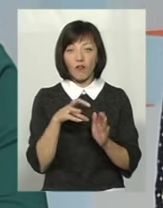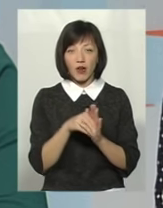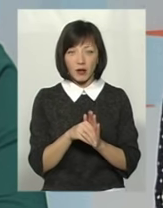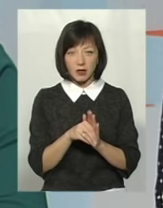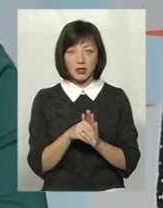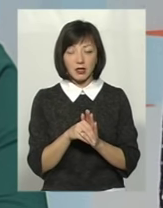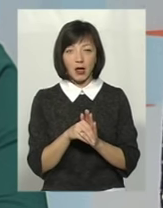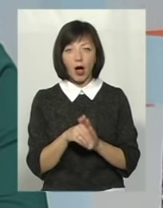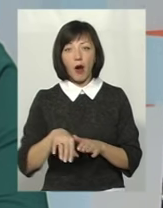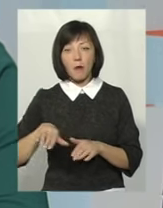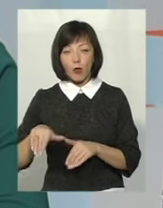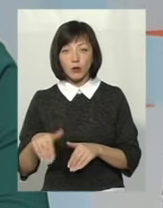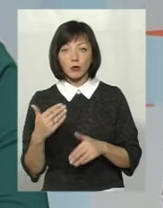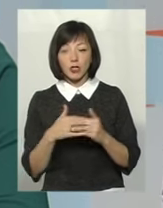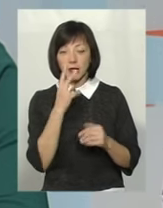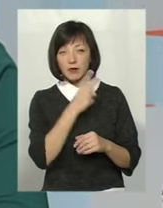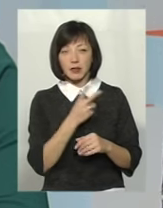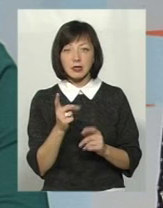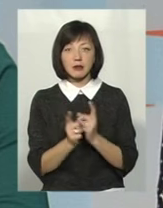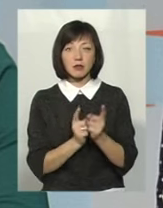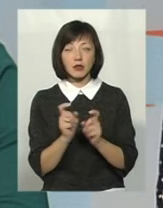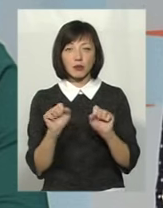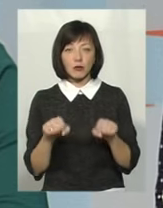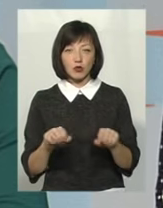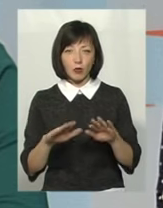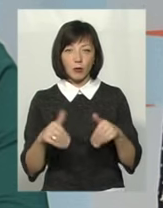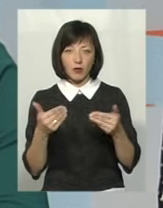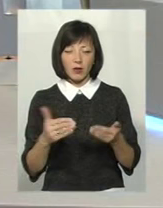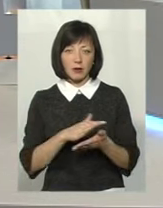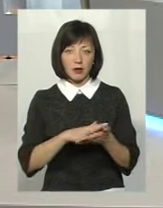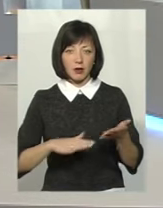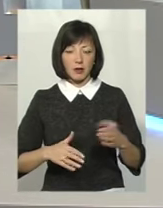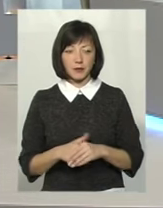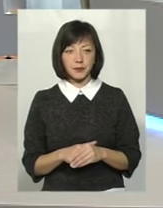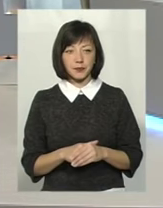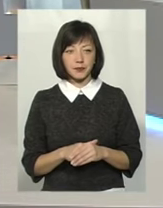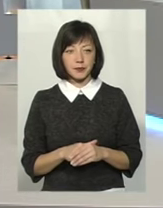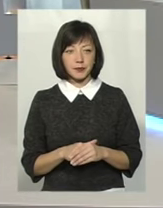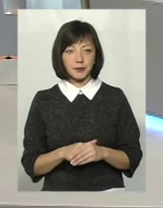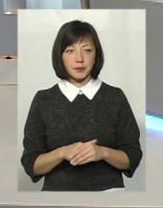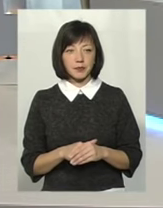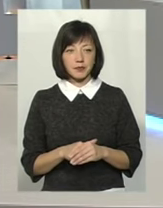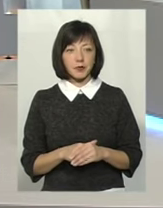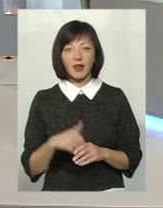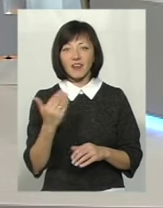а потім вже дивитися, які зміни можна пропонувати. Людмила Віталівна, будь ласка, ваші пропозиції до розвитку